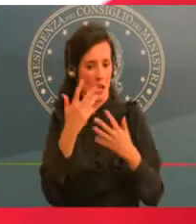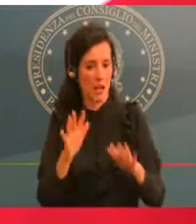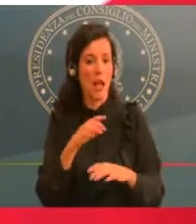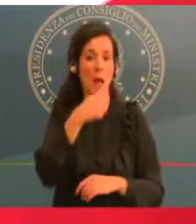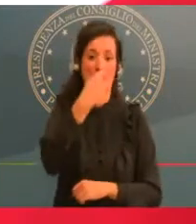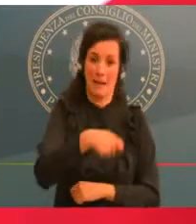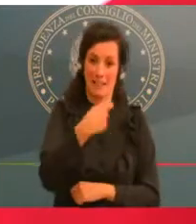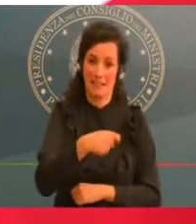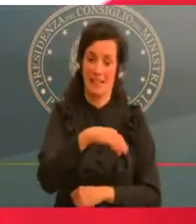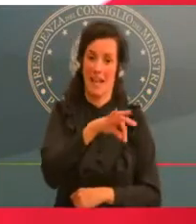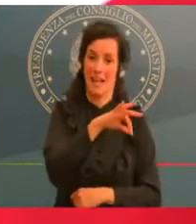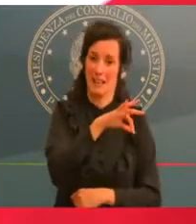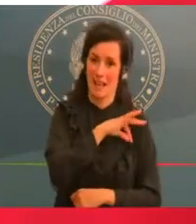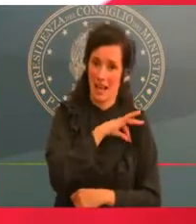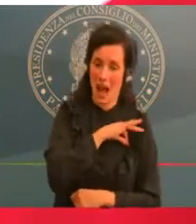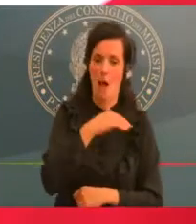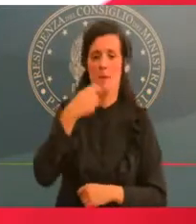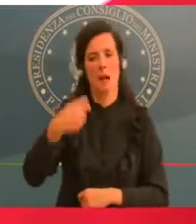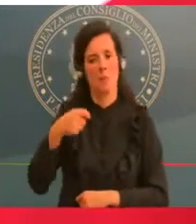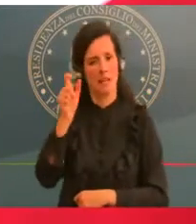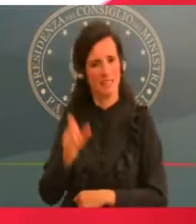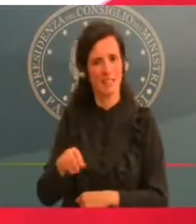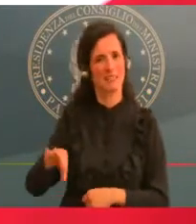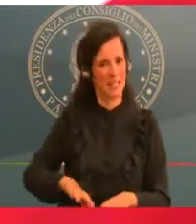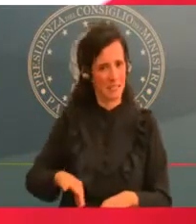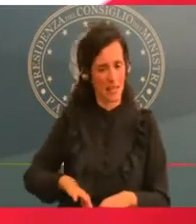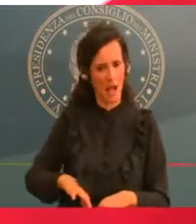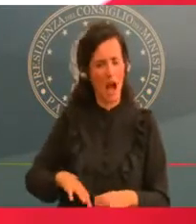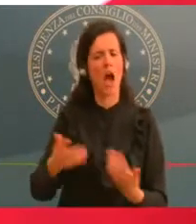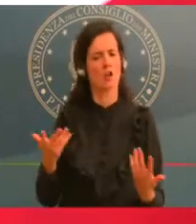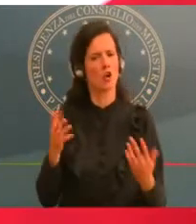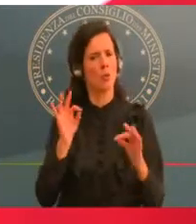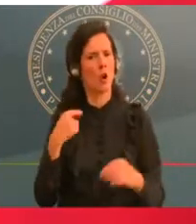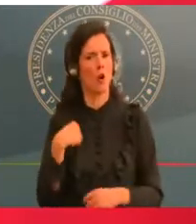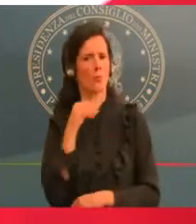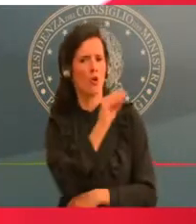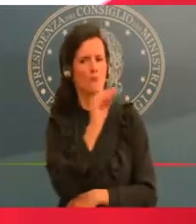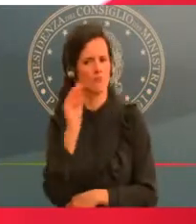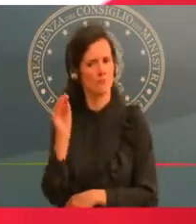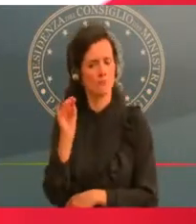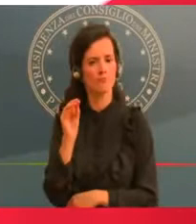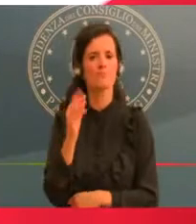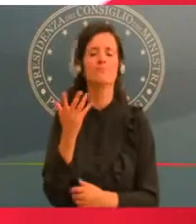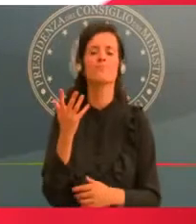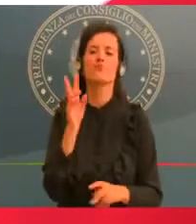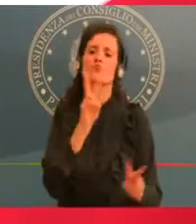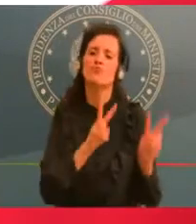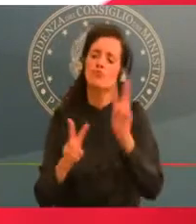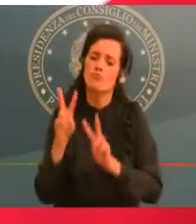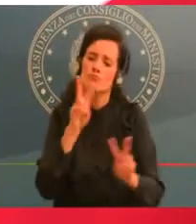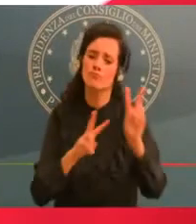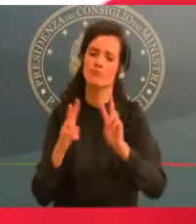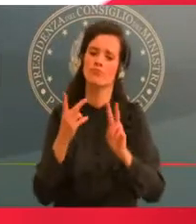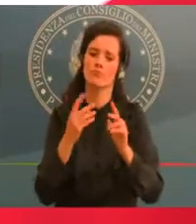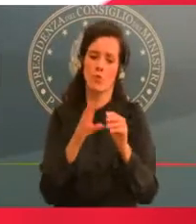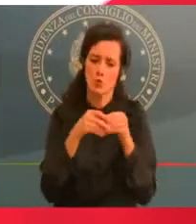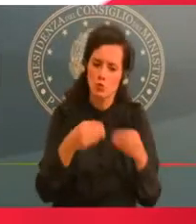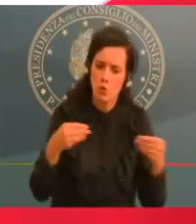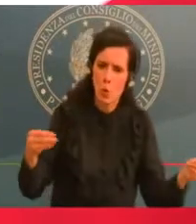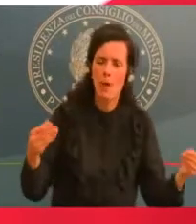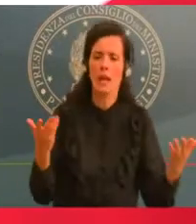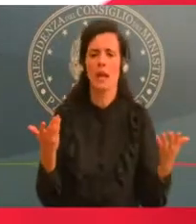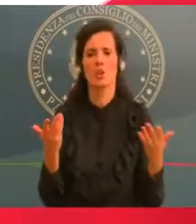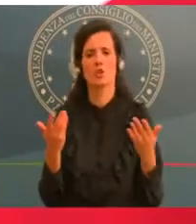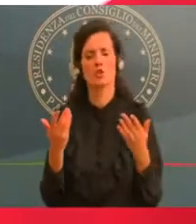uno strumento per assicurare un confronto più serrato anche continuo e costante tra